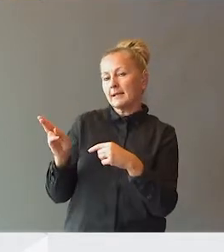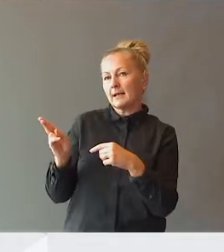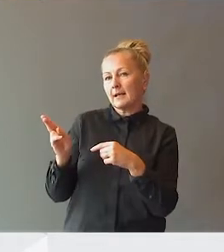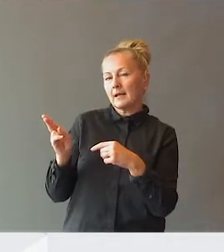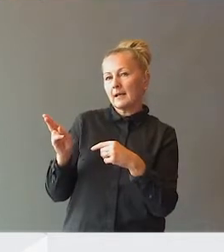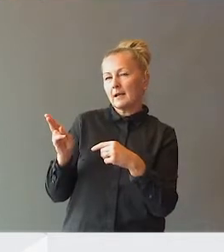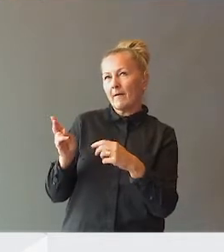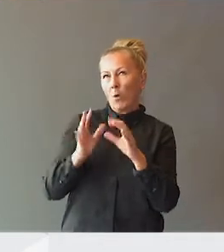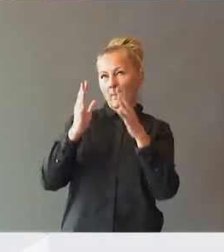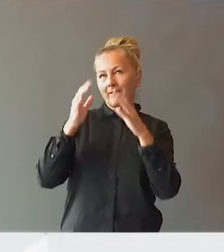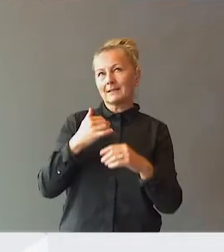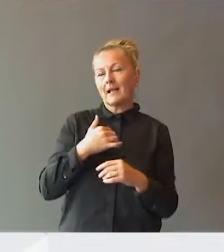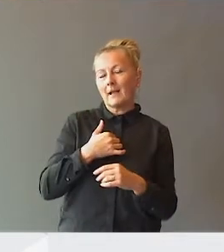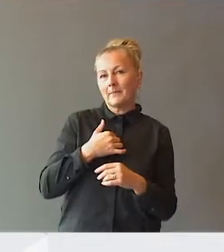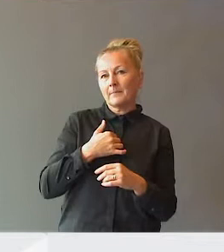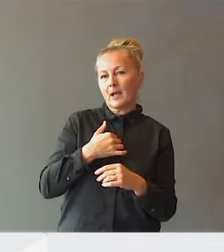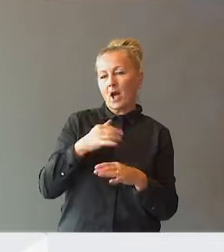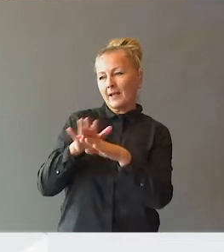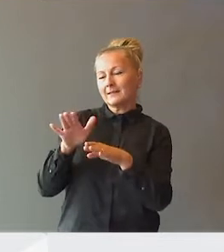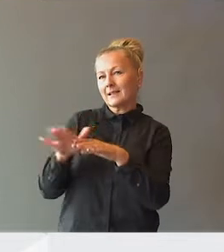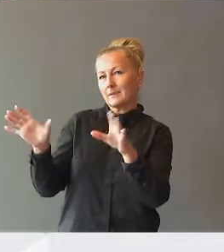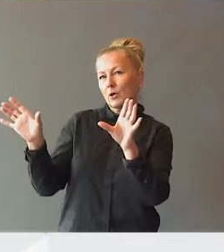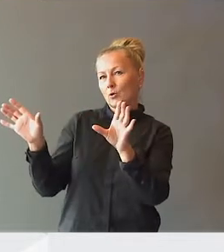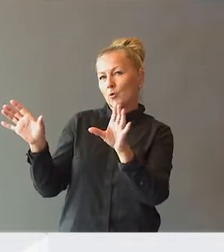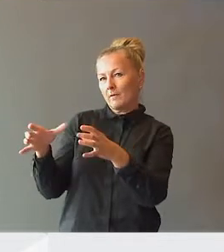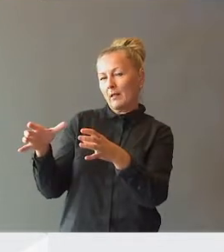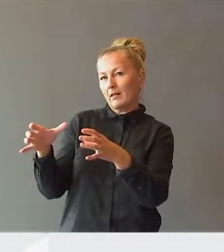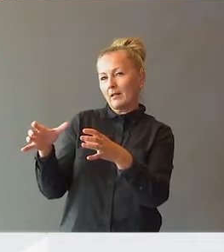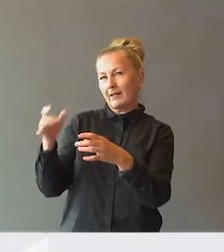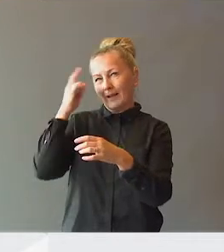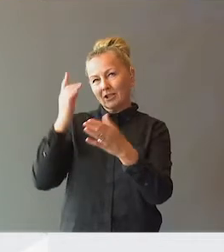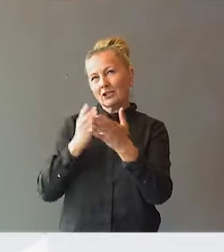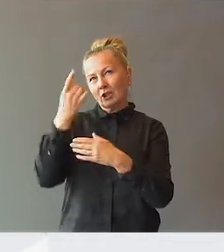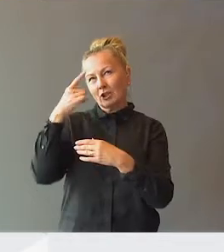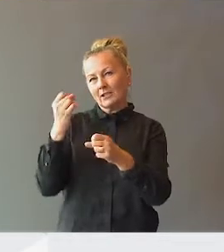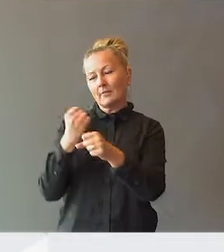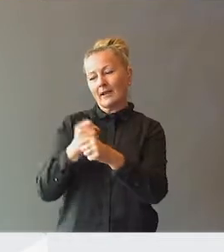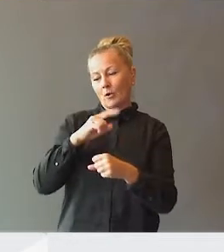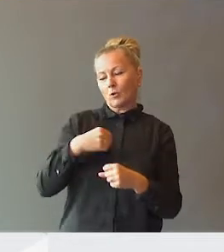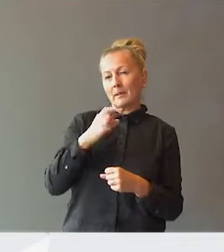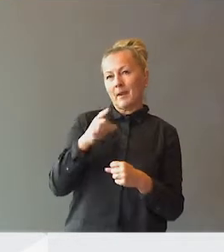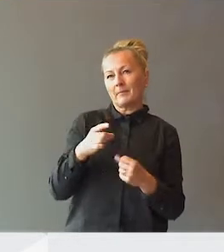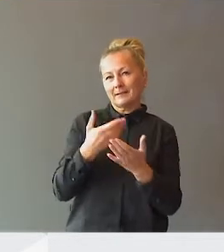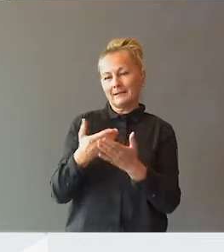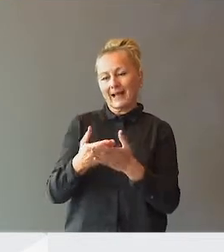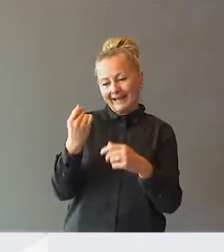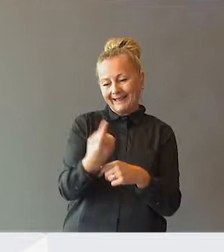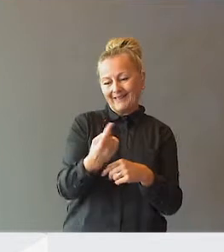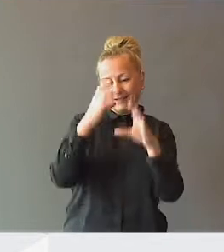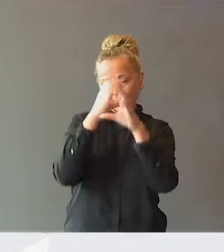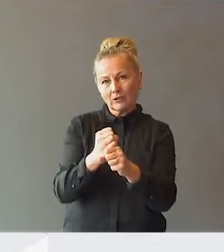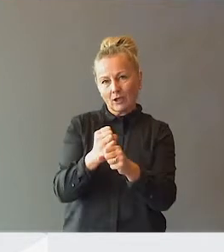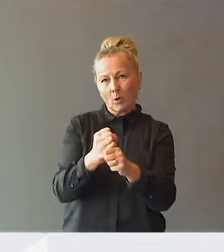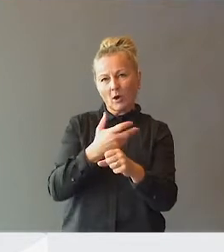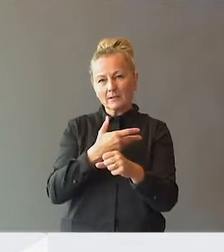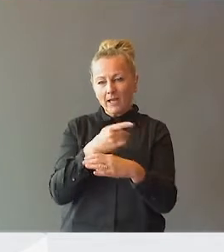at man kan få en opplevelse av at ekspertutvalget tenker at sakkyndighetsarbeidet til oss i PP-tjenesten er individfokusert og